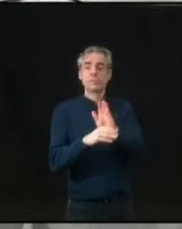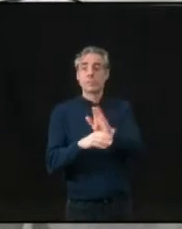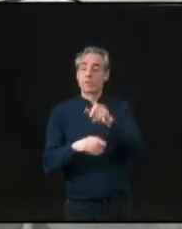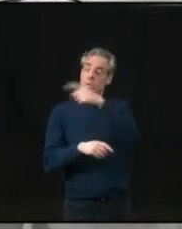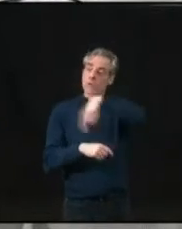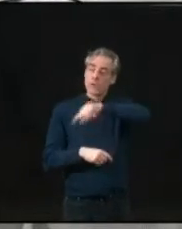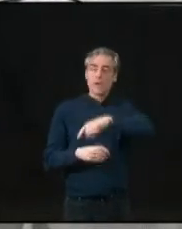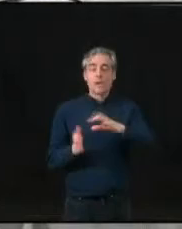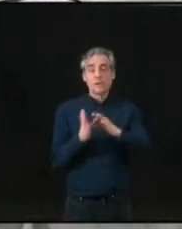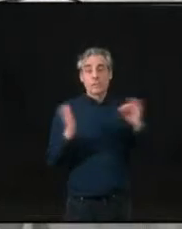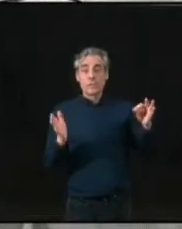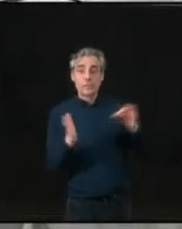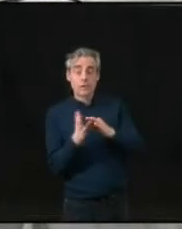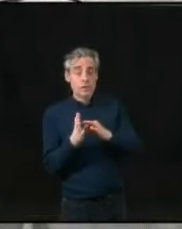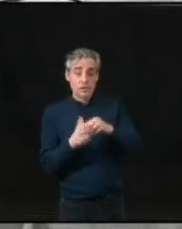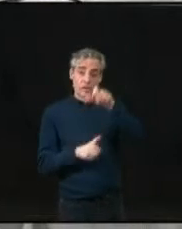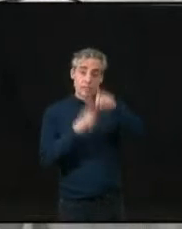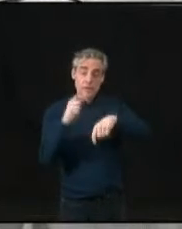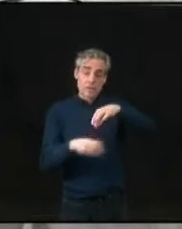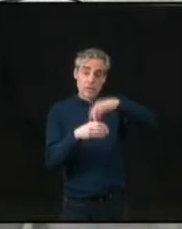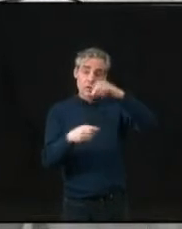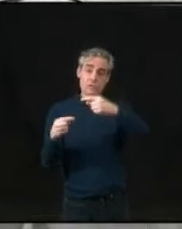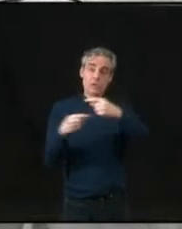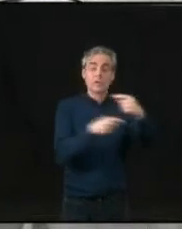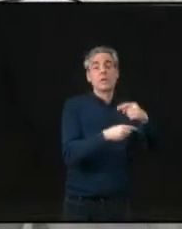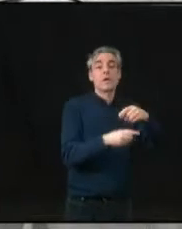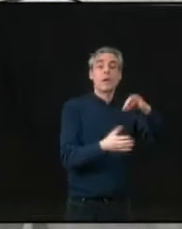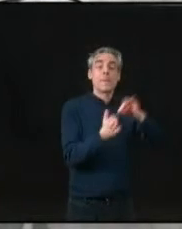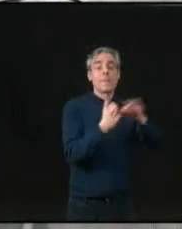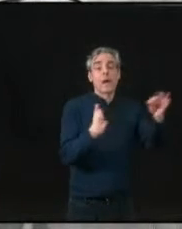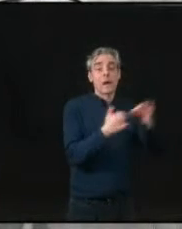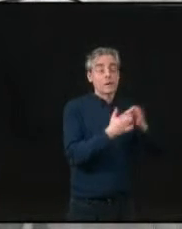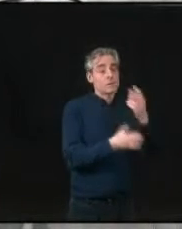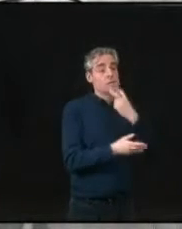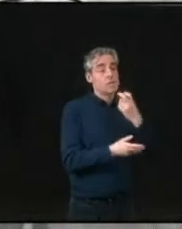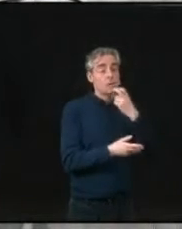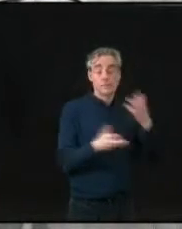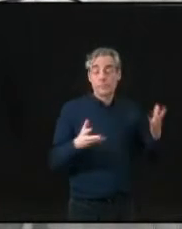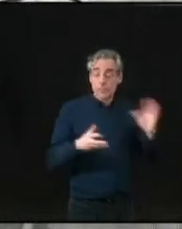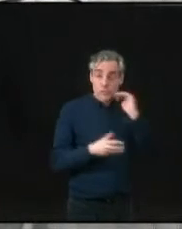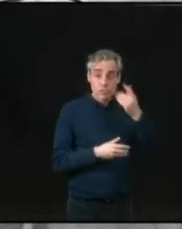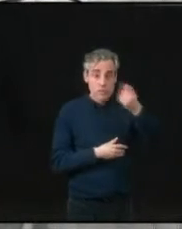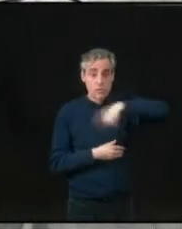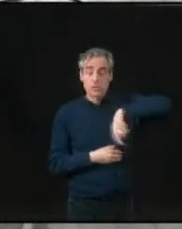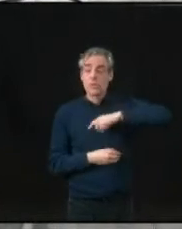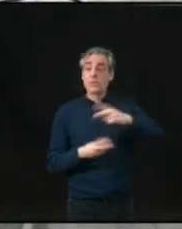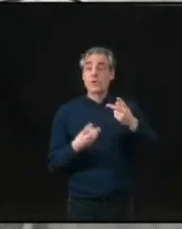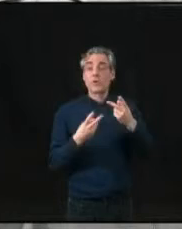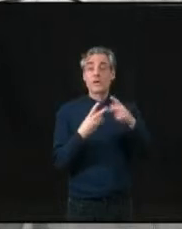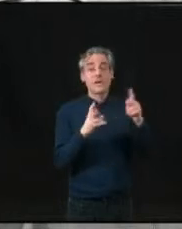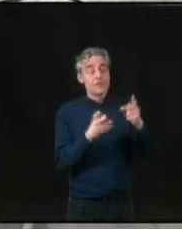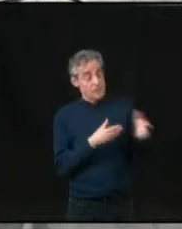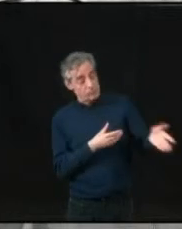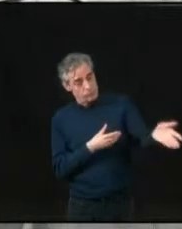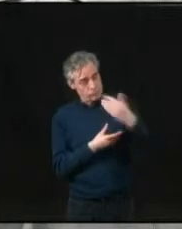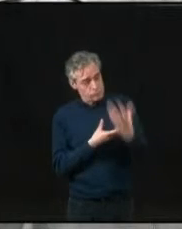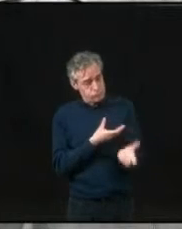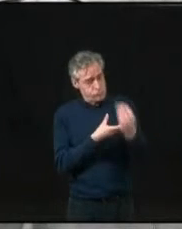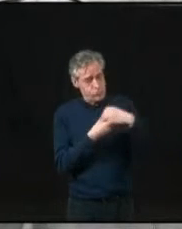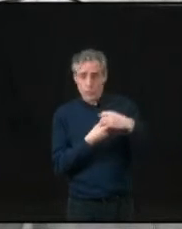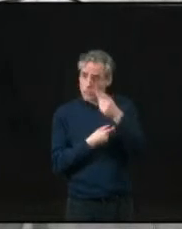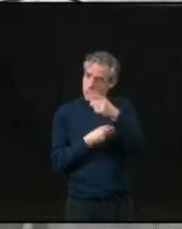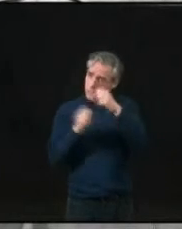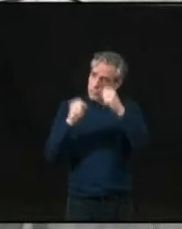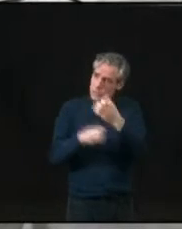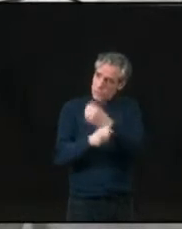nourrit la paresse citoyenne. Pour associer plus directement la société civile à nos travaux, le Conseil municipal peut mettre en place divers